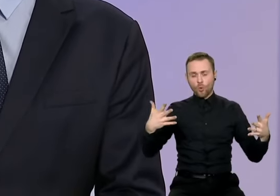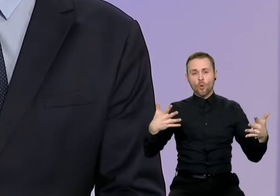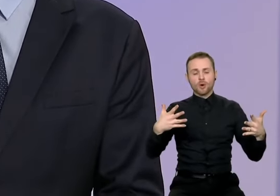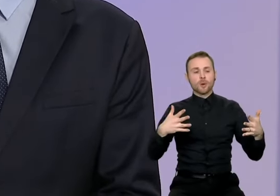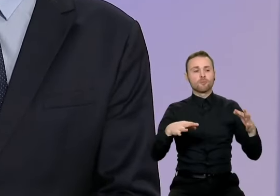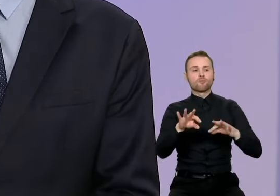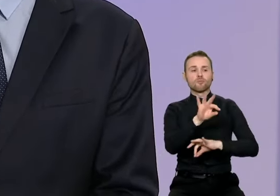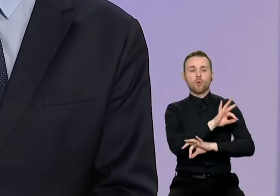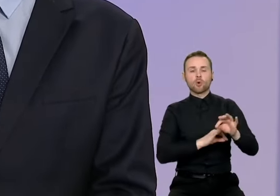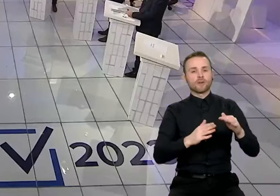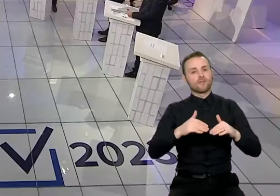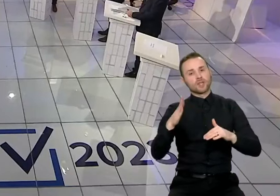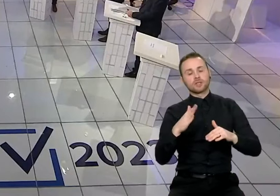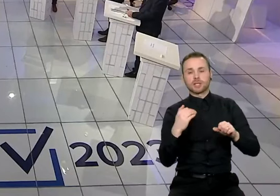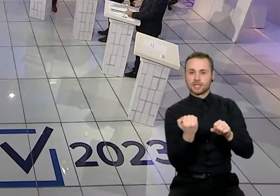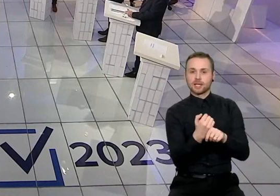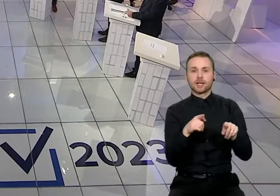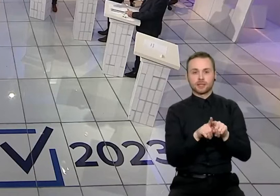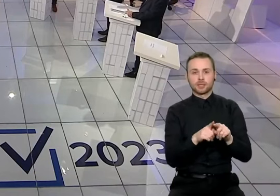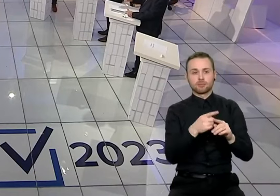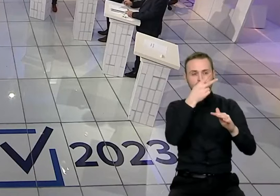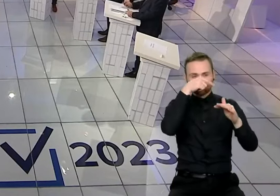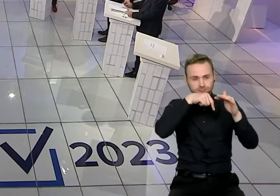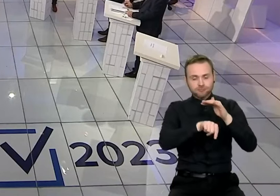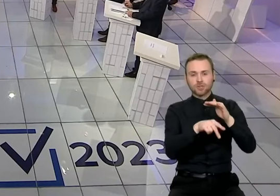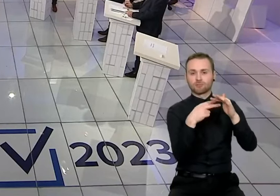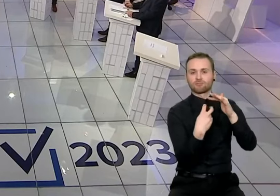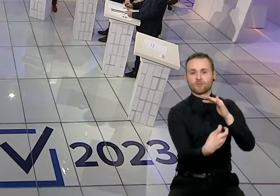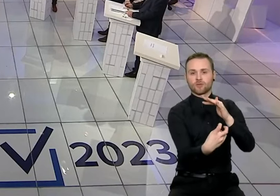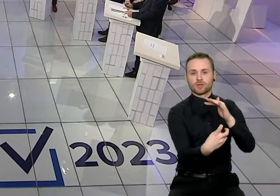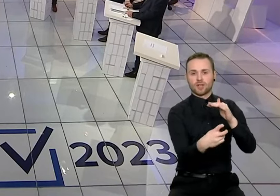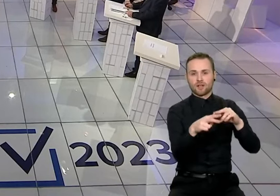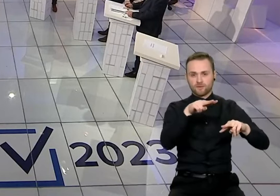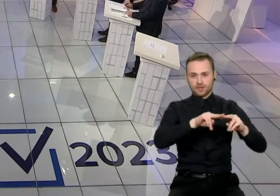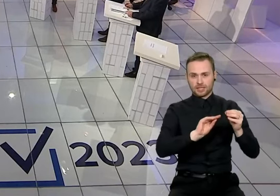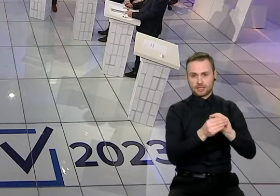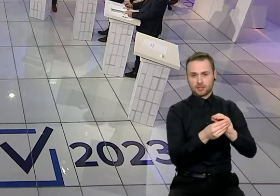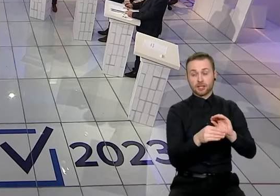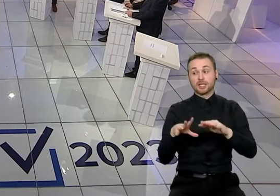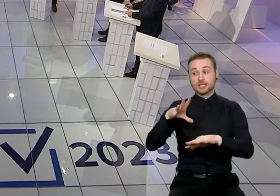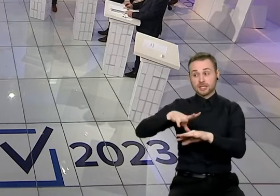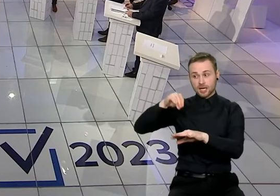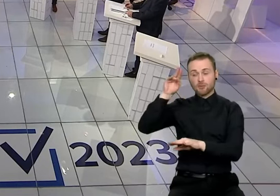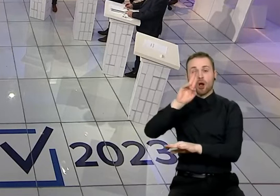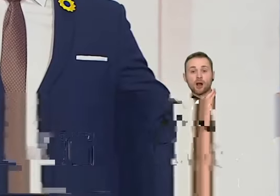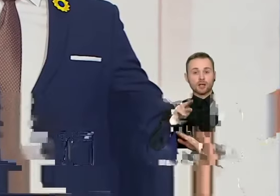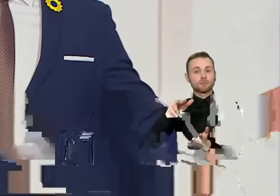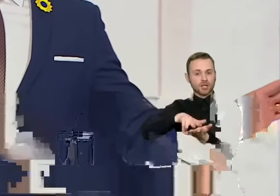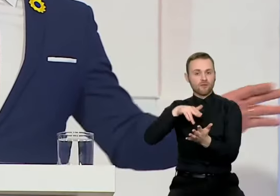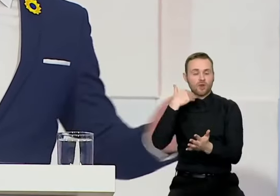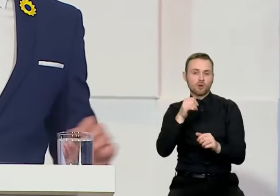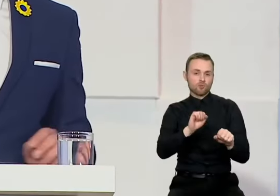numatytas plotas įrenkti po žemines slėptuves. Tikiuosi, prie Seimui pridaro šiam projektui, mes visi tapsime saugos.